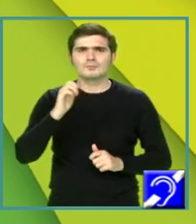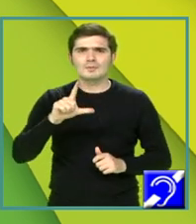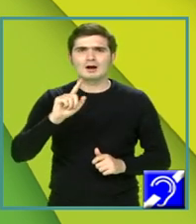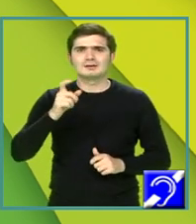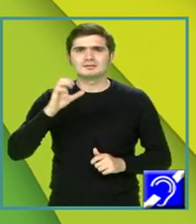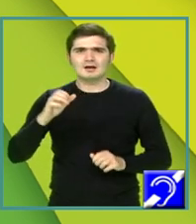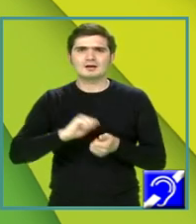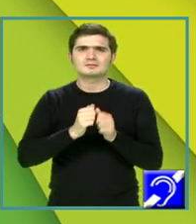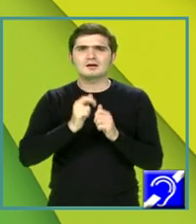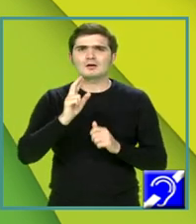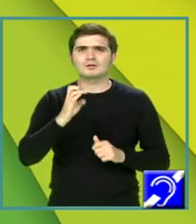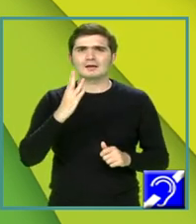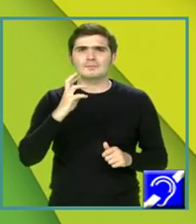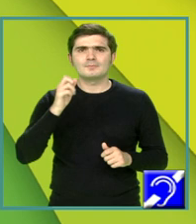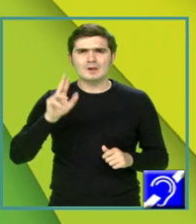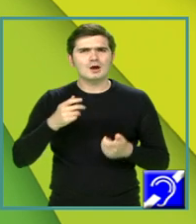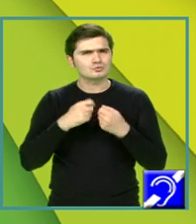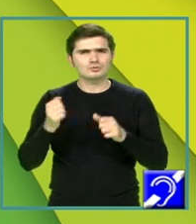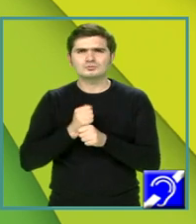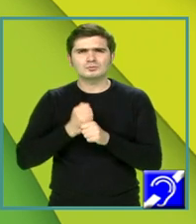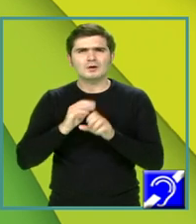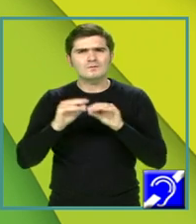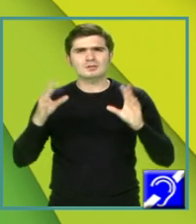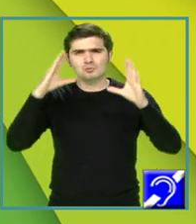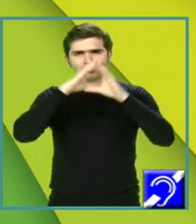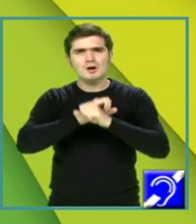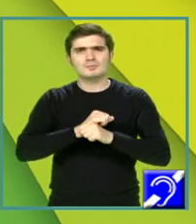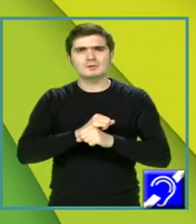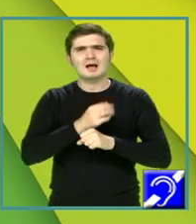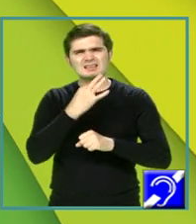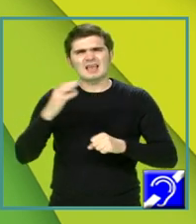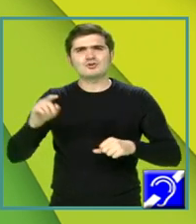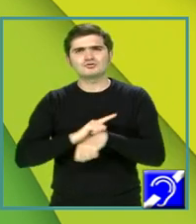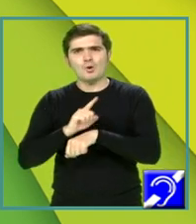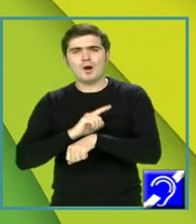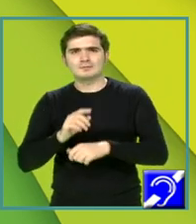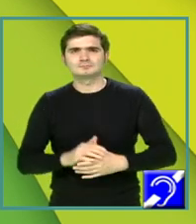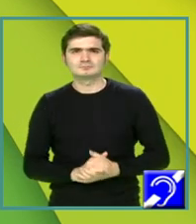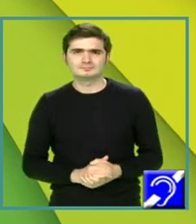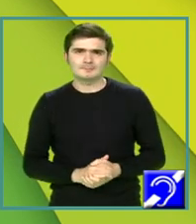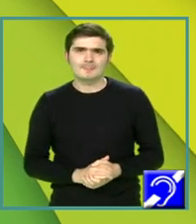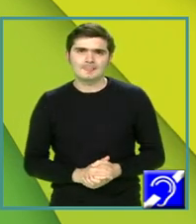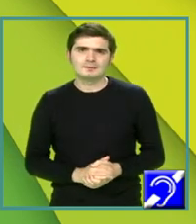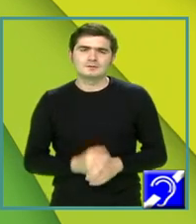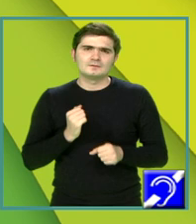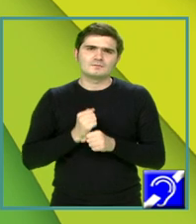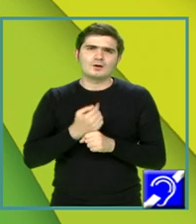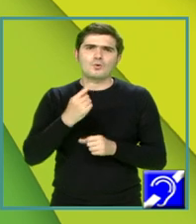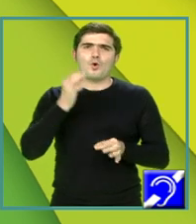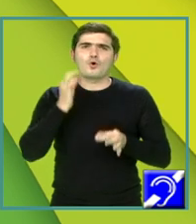lucru a lui Rebreanu. Cam toți lucrau foarte mult noaptea, fără întrerupere zeci de ore. Formularea unei concluzii